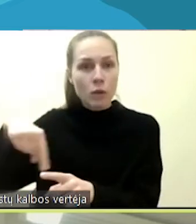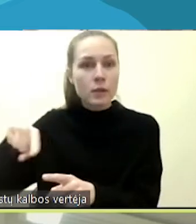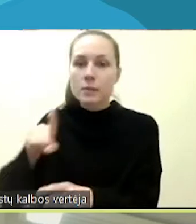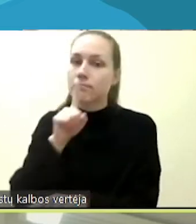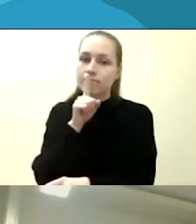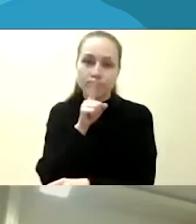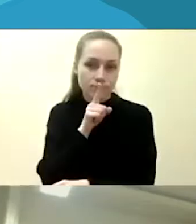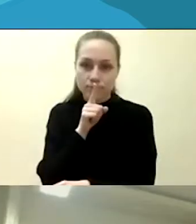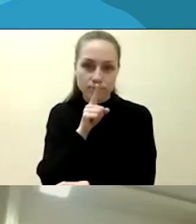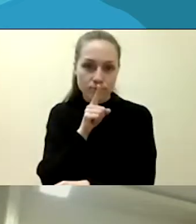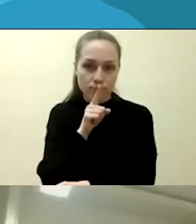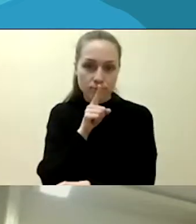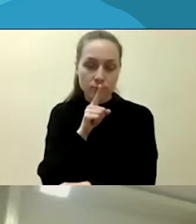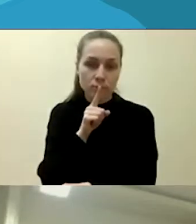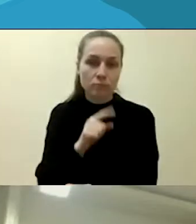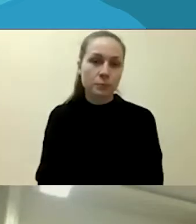nepraneša.